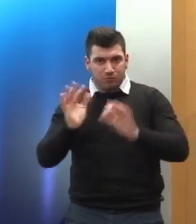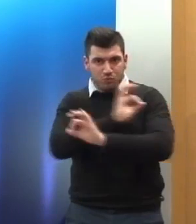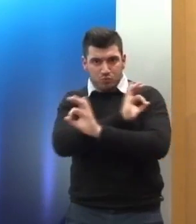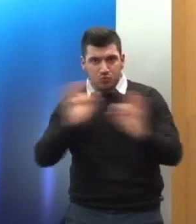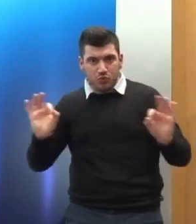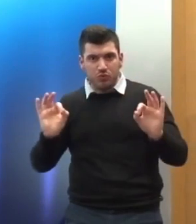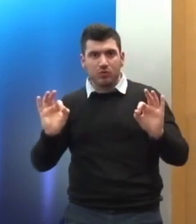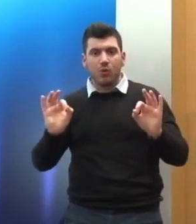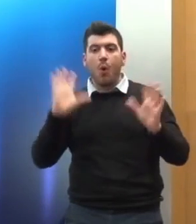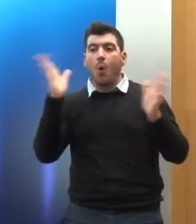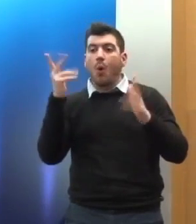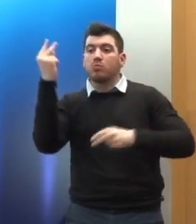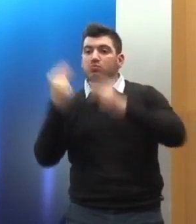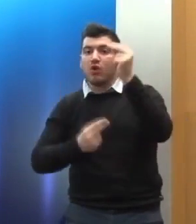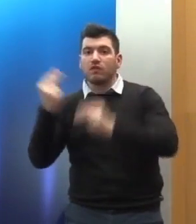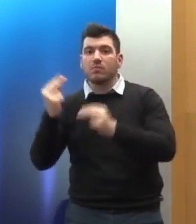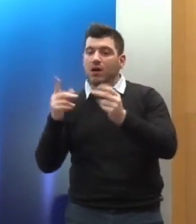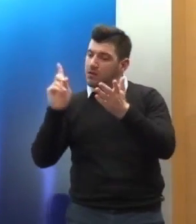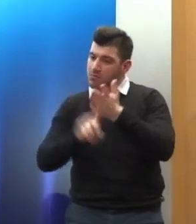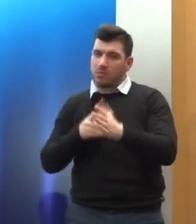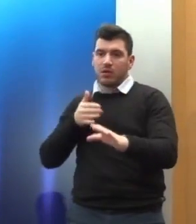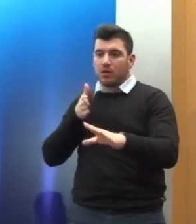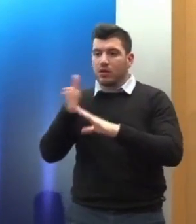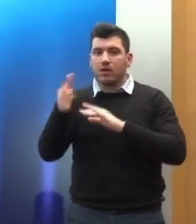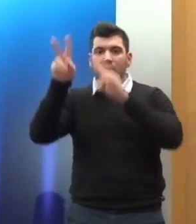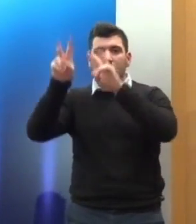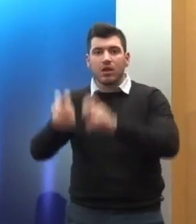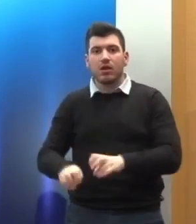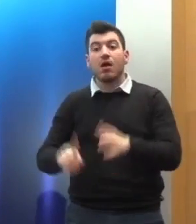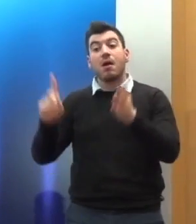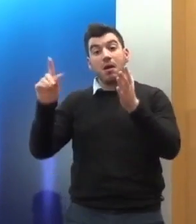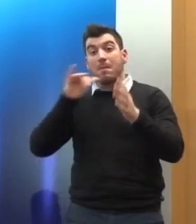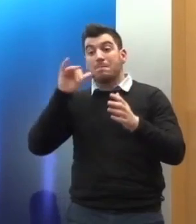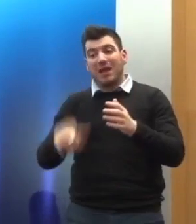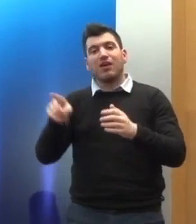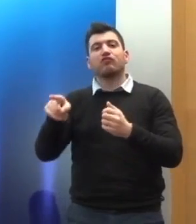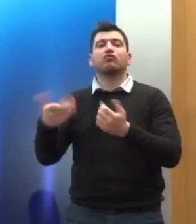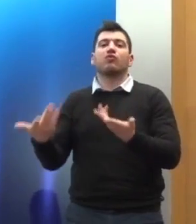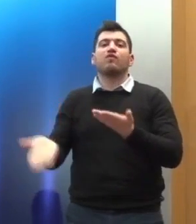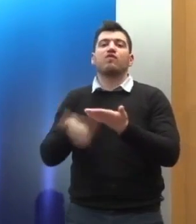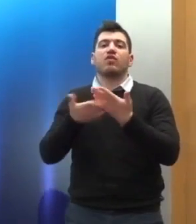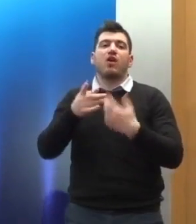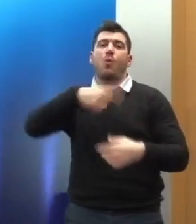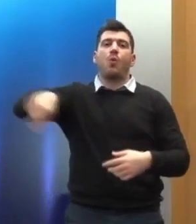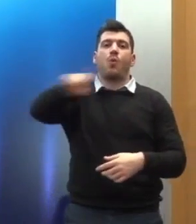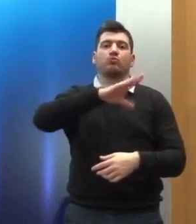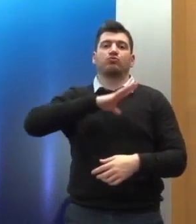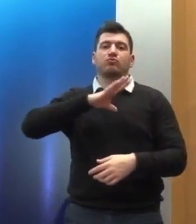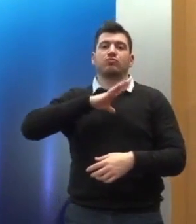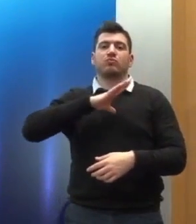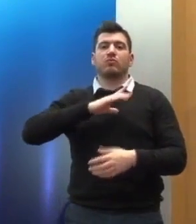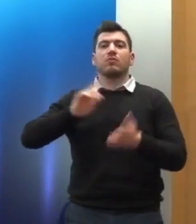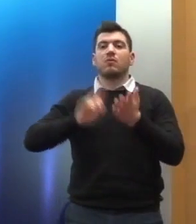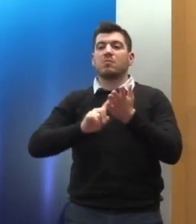ενδεχομένως να υπάρχουν προβλήματα. Πάντοτε θα είναι προς το καλό του πολίτη, τον οποίο ερχόμαστε να υπηρετήσουμε σε όλα τα επίπεδα άσκησης